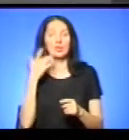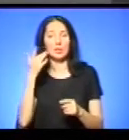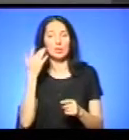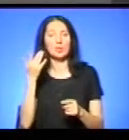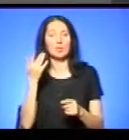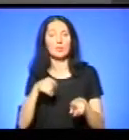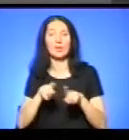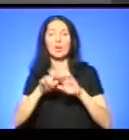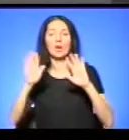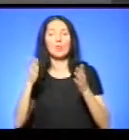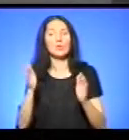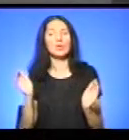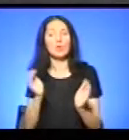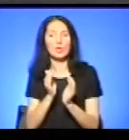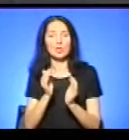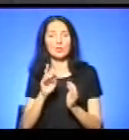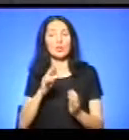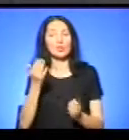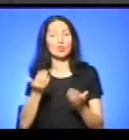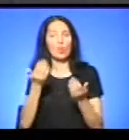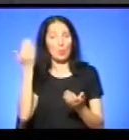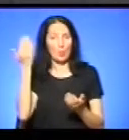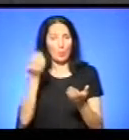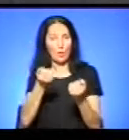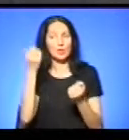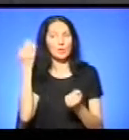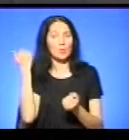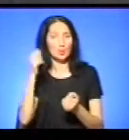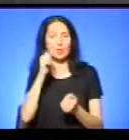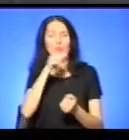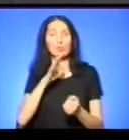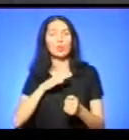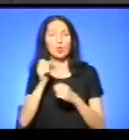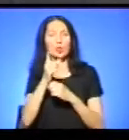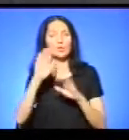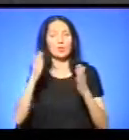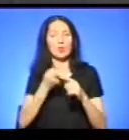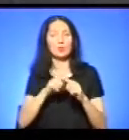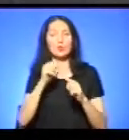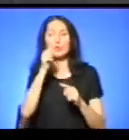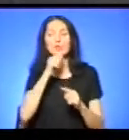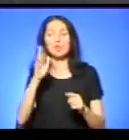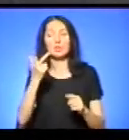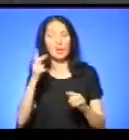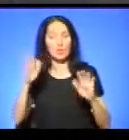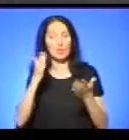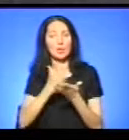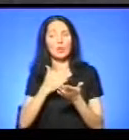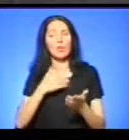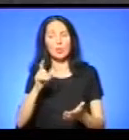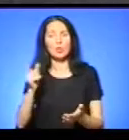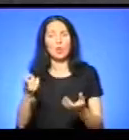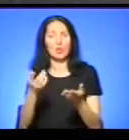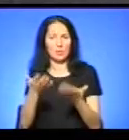що таких випадків менше. Якщо брати минулий рік, в нас було таких 11 випадків. В цьому році три випадки є. Ми людей встановили,